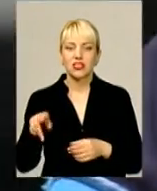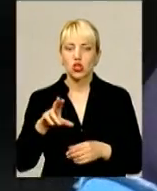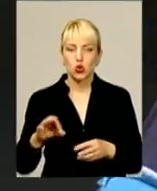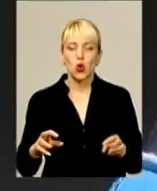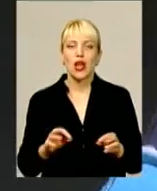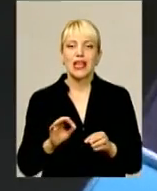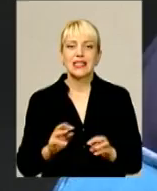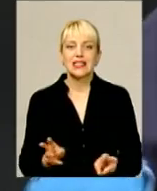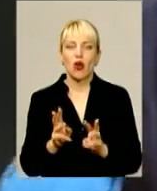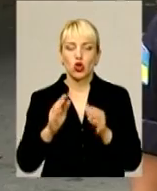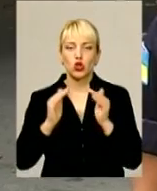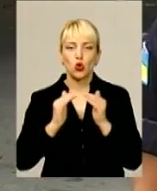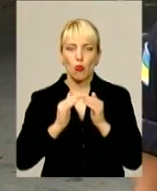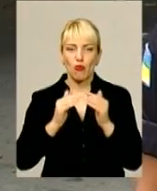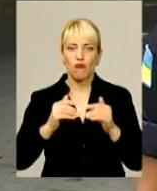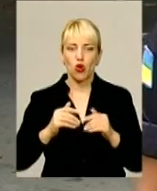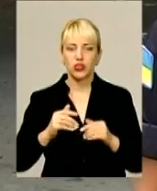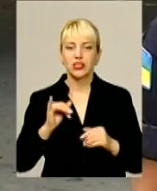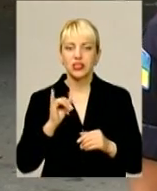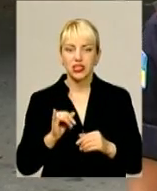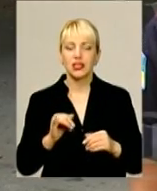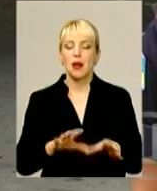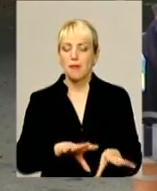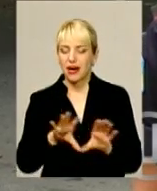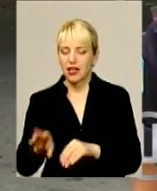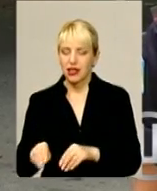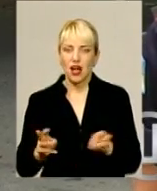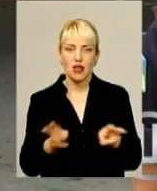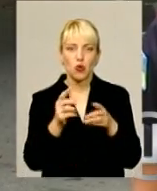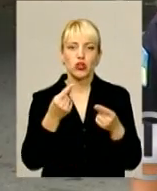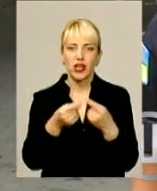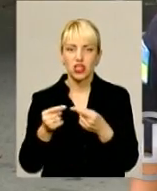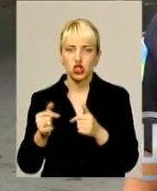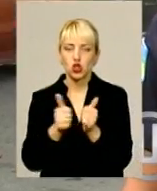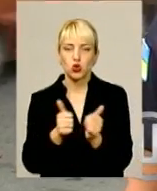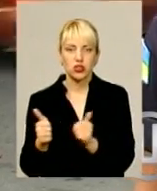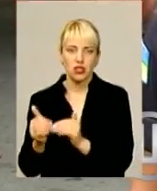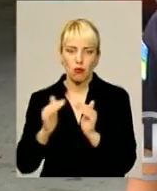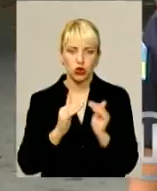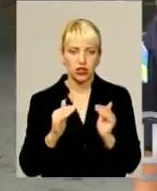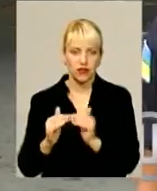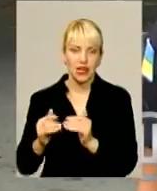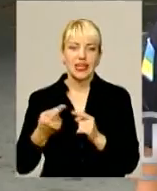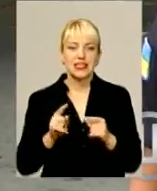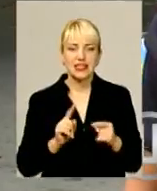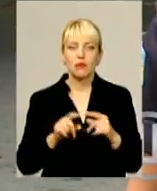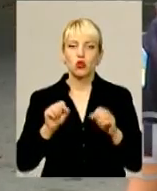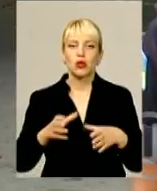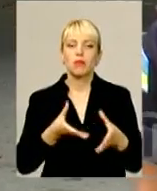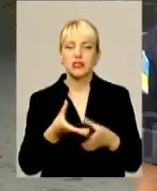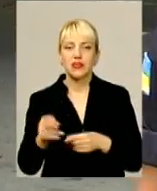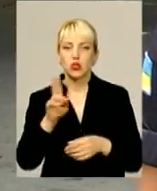домоволодінь, перекидання полумня на сусідні будівлі, тобто може призвести до